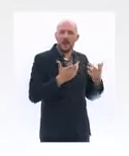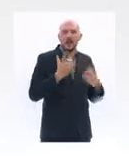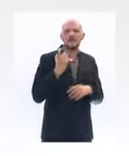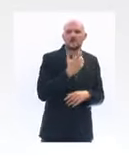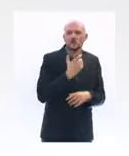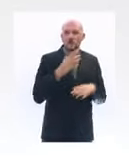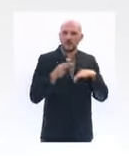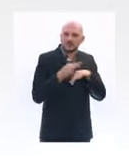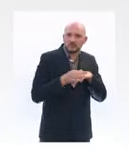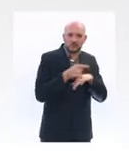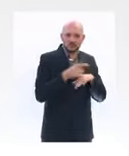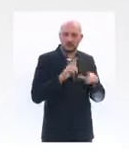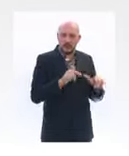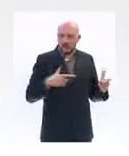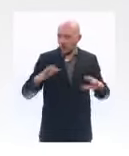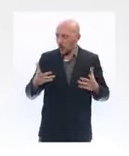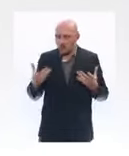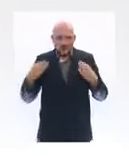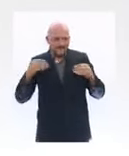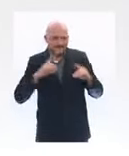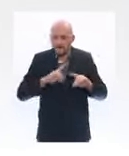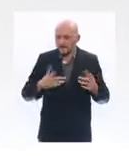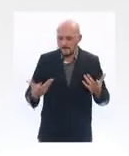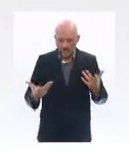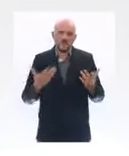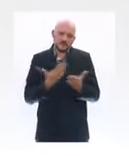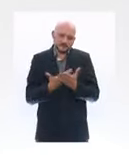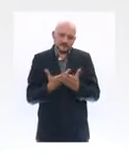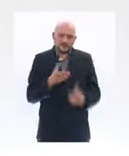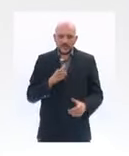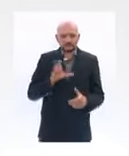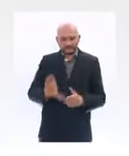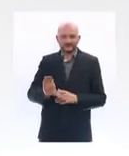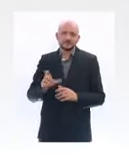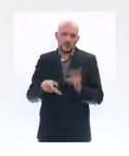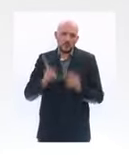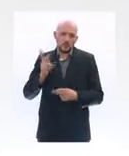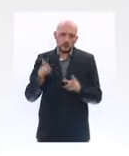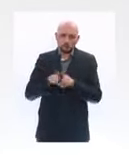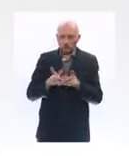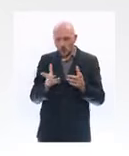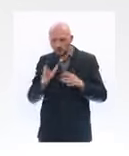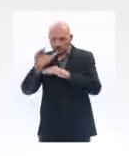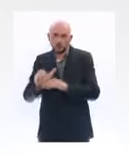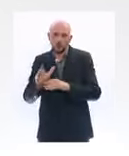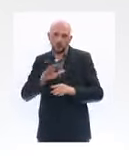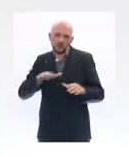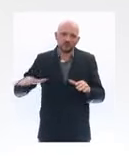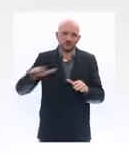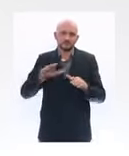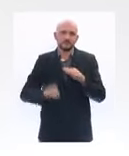donc renforcer massivement ce dispositif afin que tous les cas de figure soient couverts. Toutes les entreprises